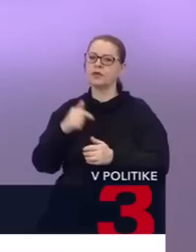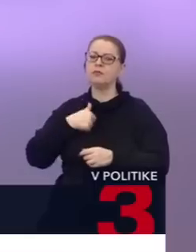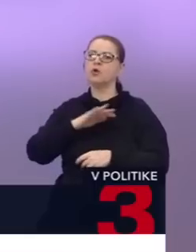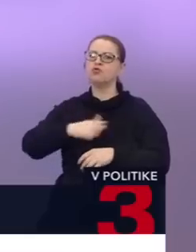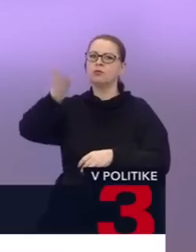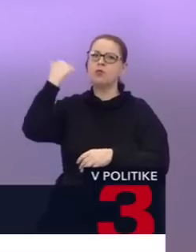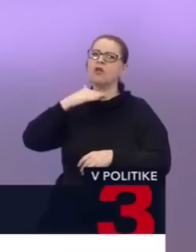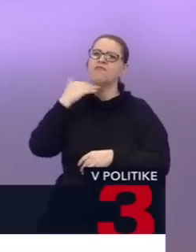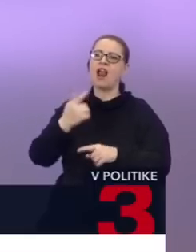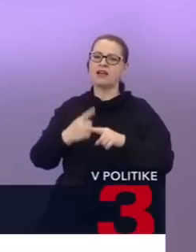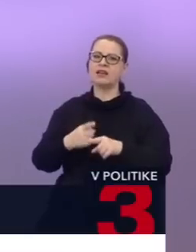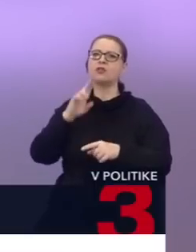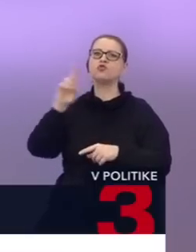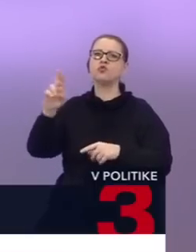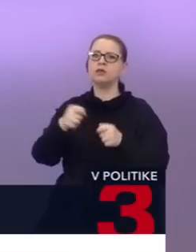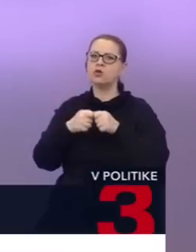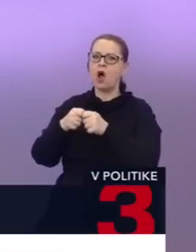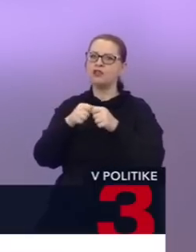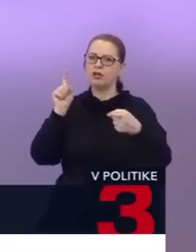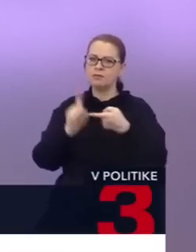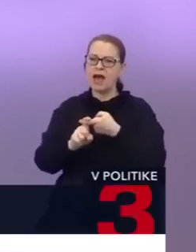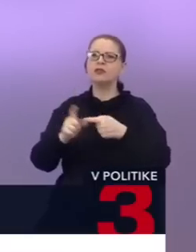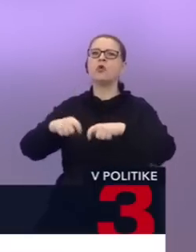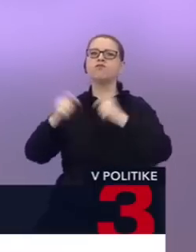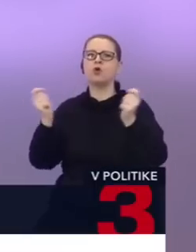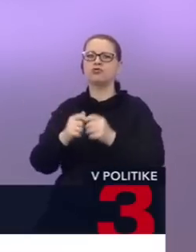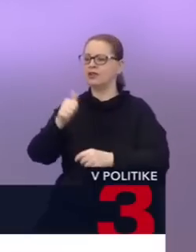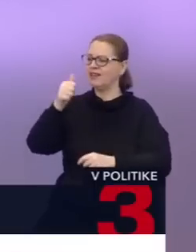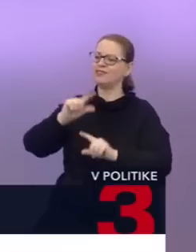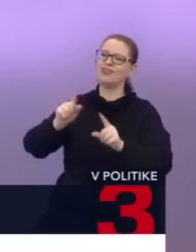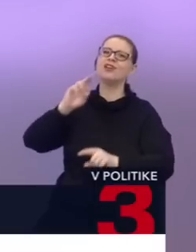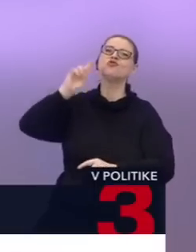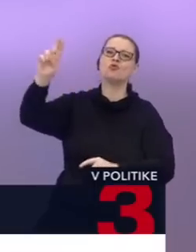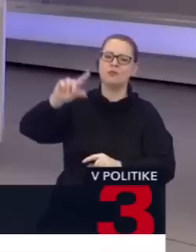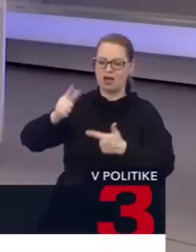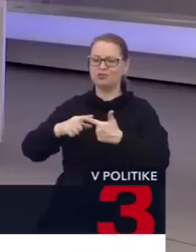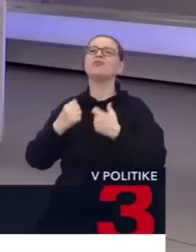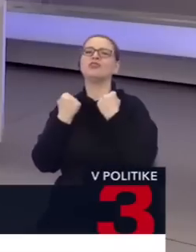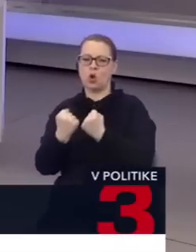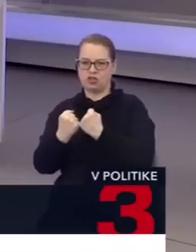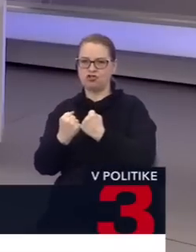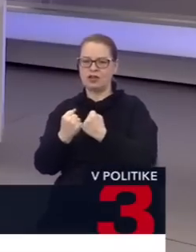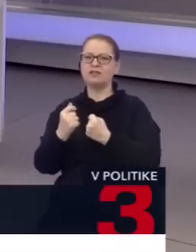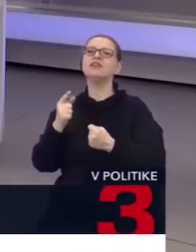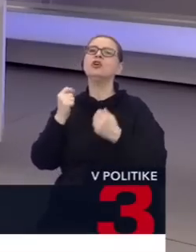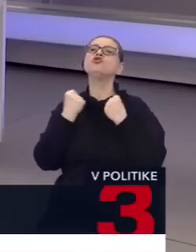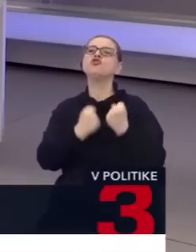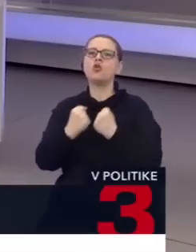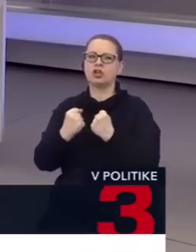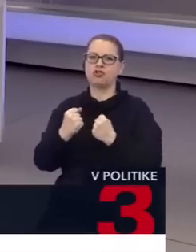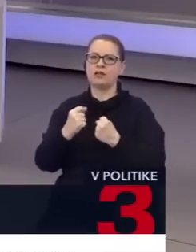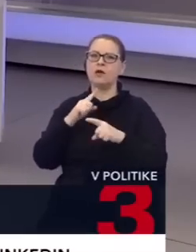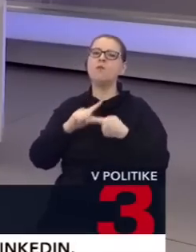viackrát sluby koaličných partnerov, ktoré potom porušili. Čiže áno, jedno je slubiť a druhé je dodržať. A druhé je politická realita. dodržať je dôležité.